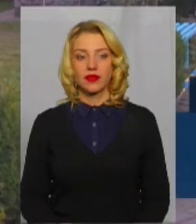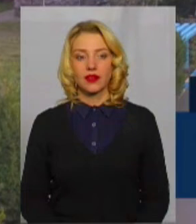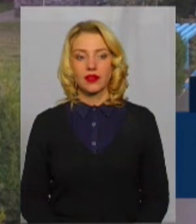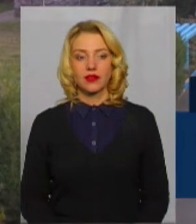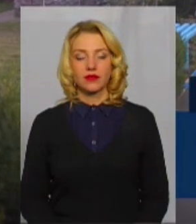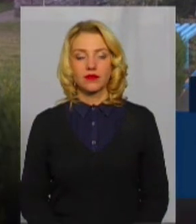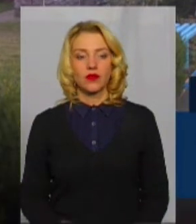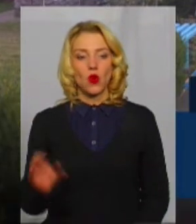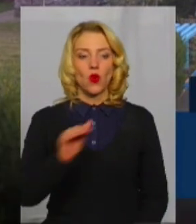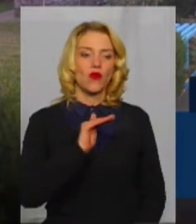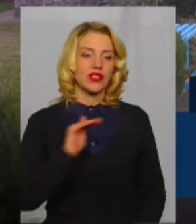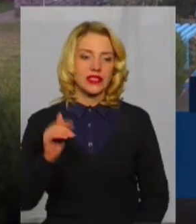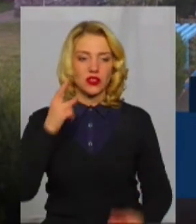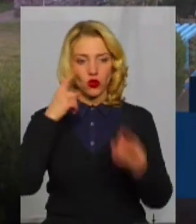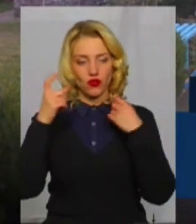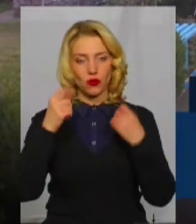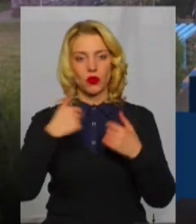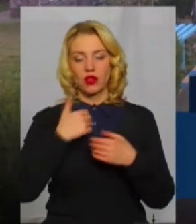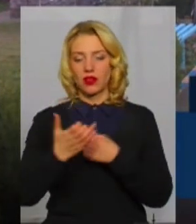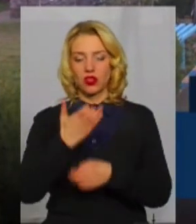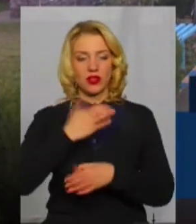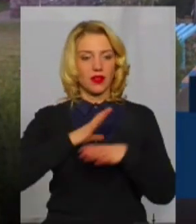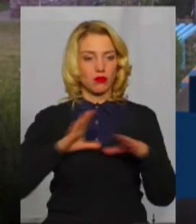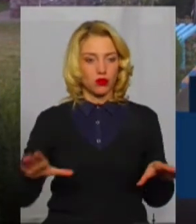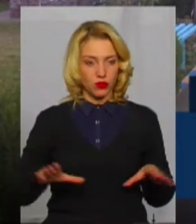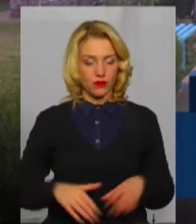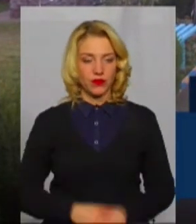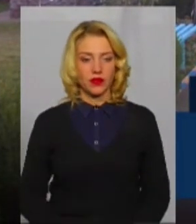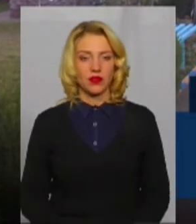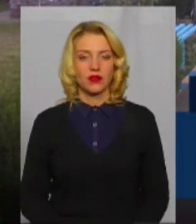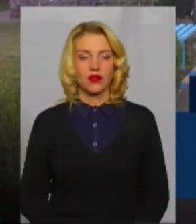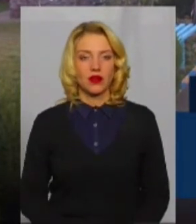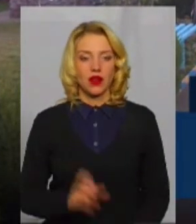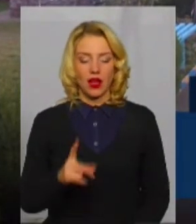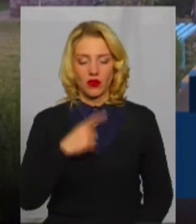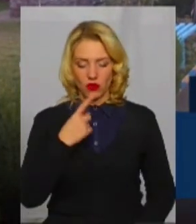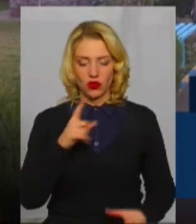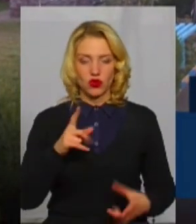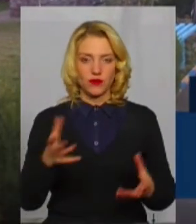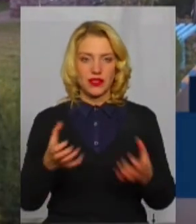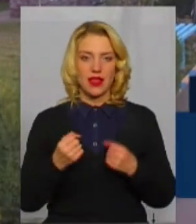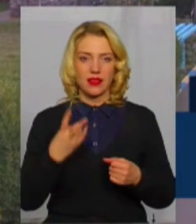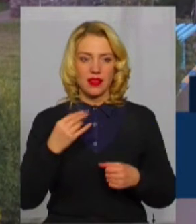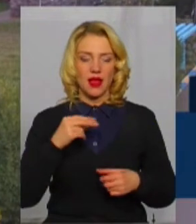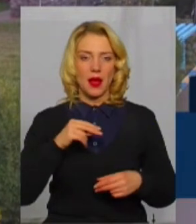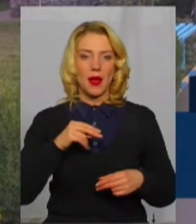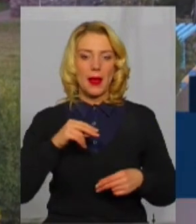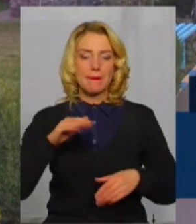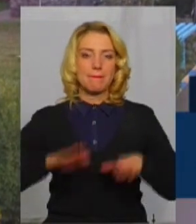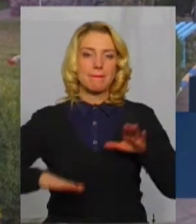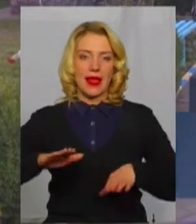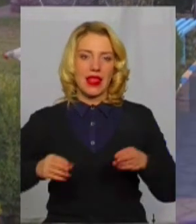Офіційної інформації такої до нас не надійшло, як взяти її на баланс. Але, думаю, якщо буде таке